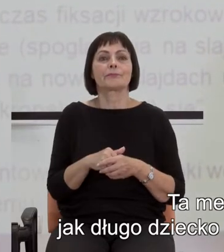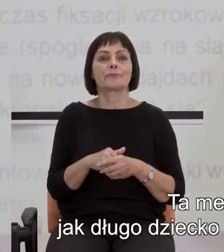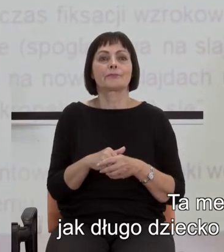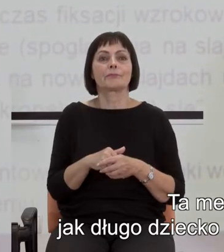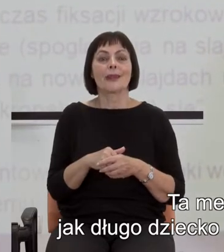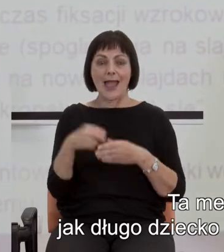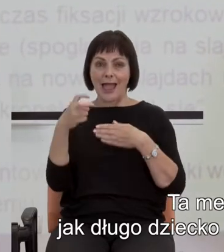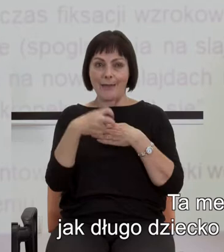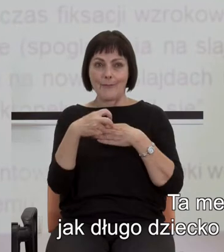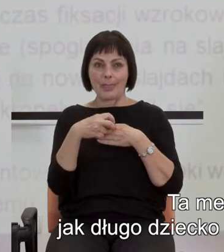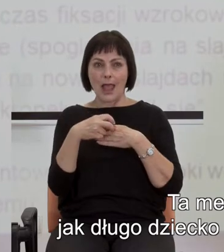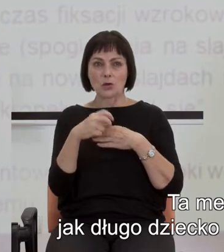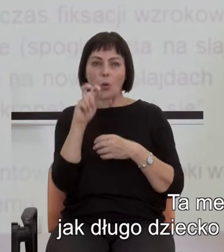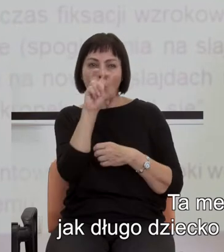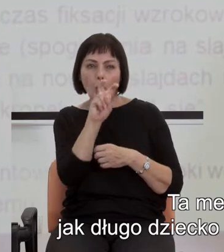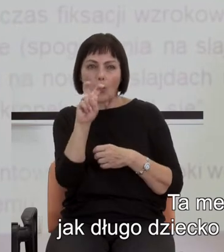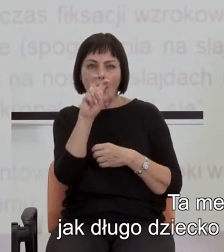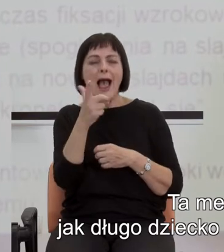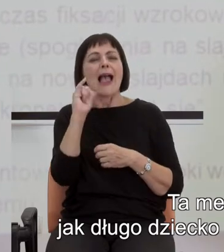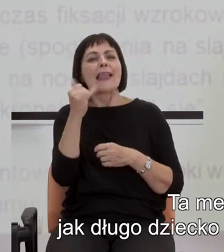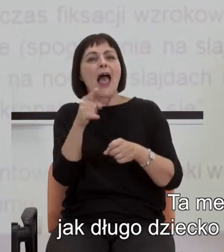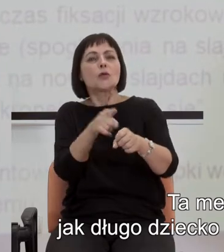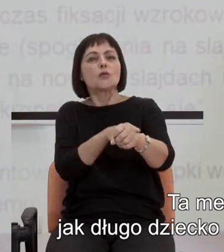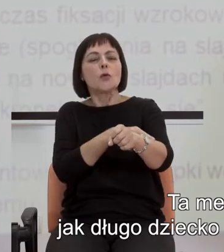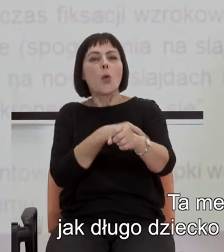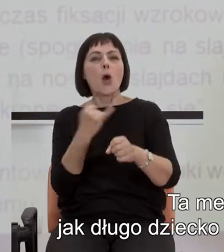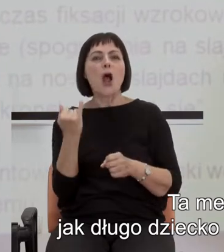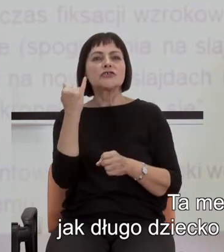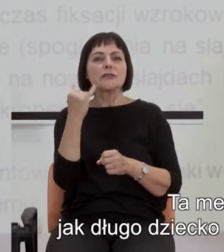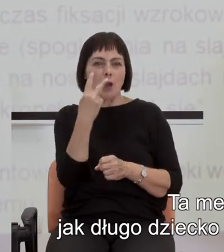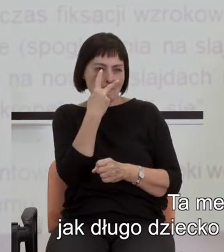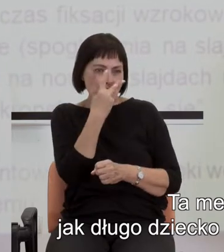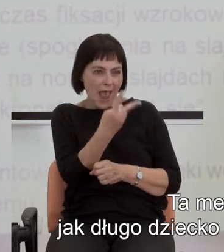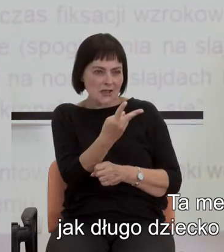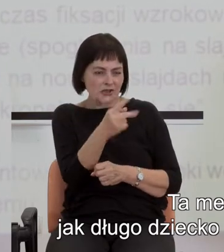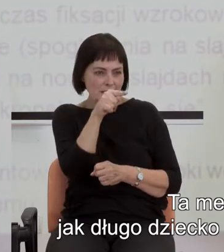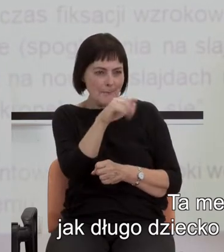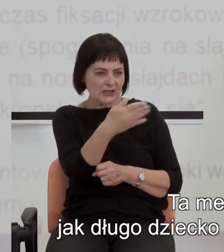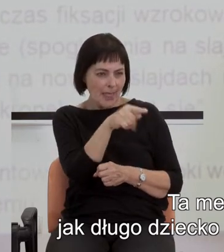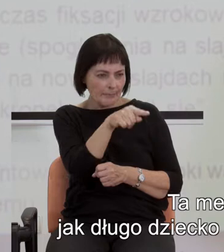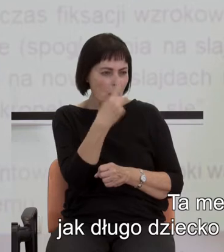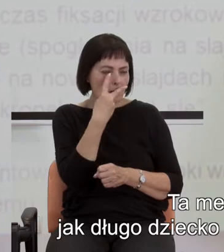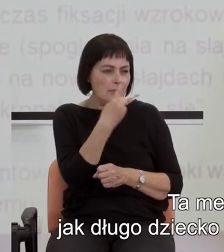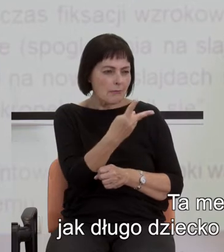że badacze śledzą, jak długo dziecko spogląda na jakiś przedmiot